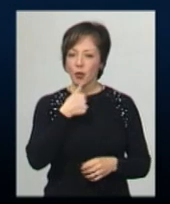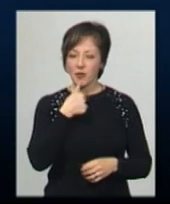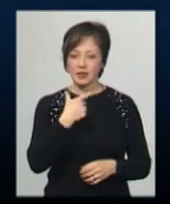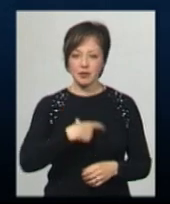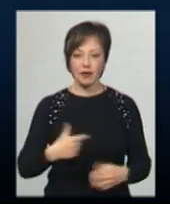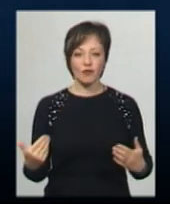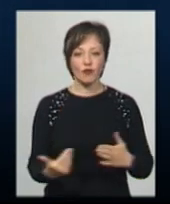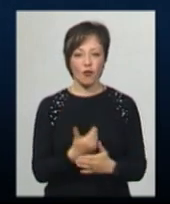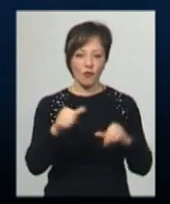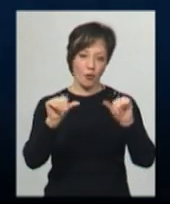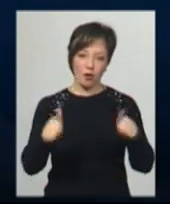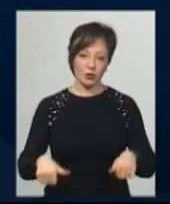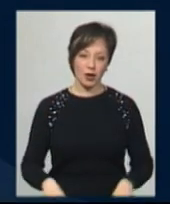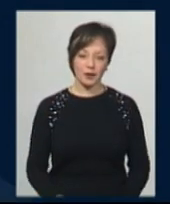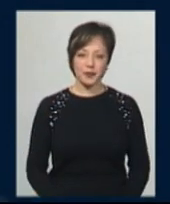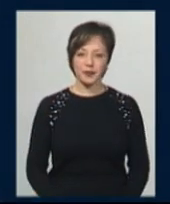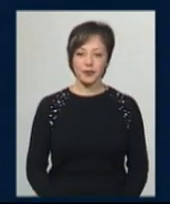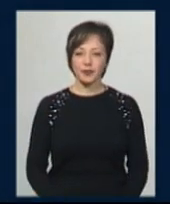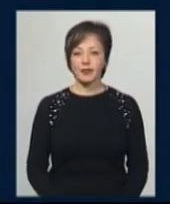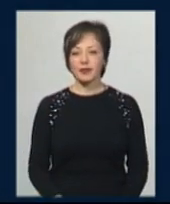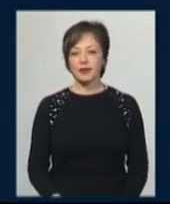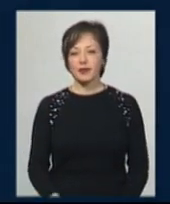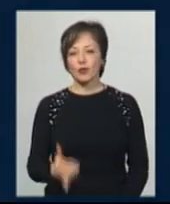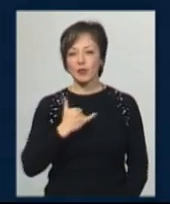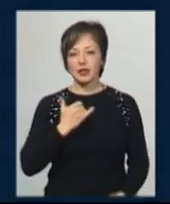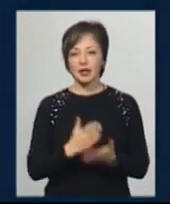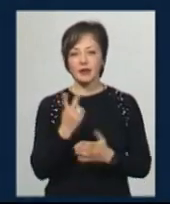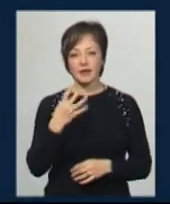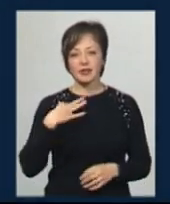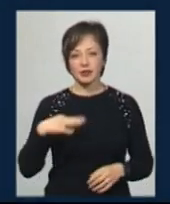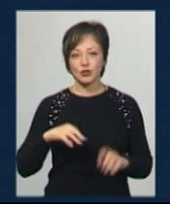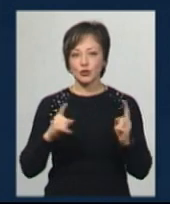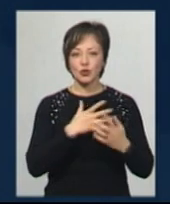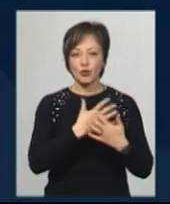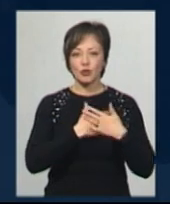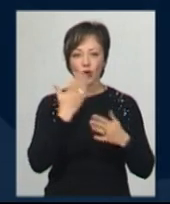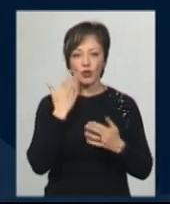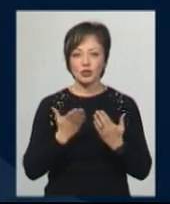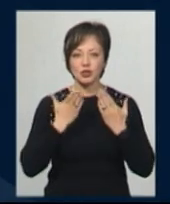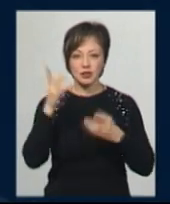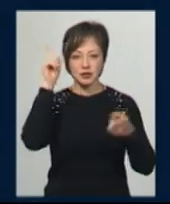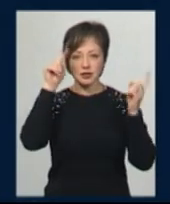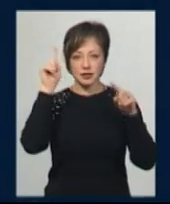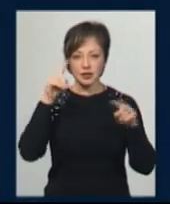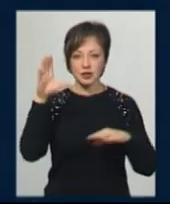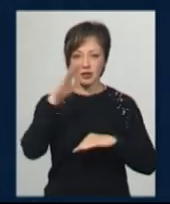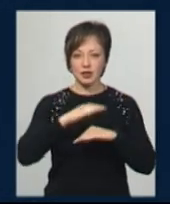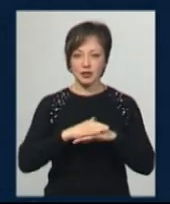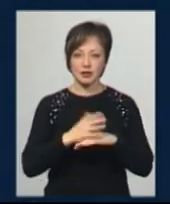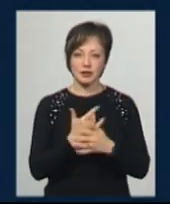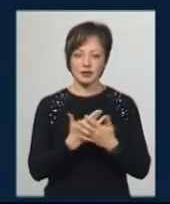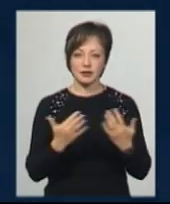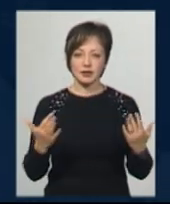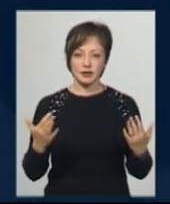себе в новому амплуа. А також у мене є два синочки, які дуже люблять, коли я читаю їм казочки на ніч про